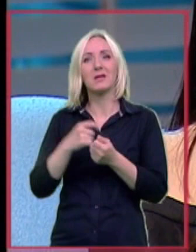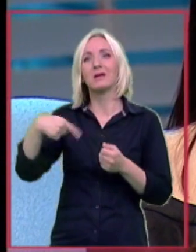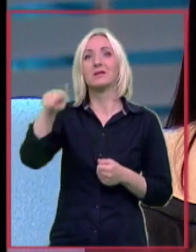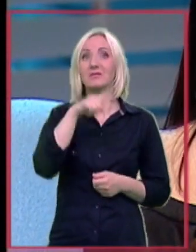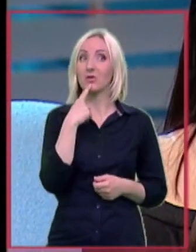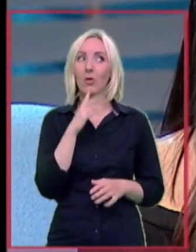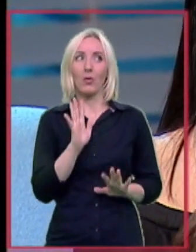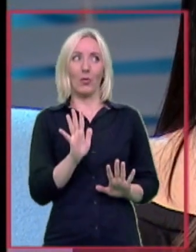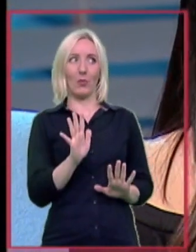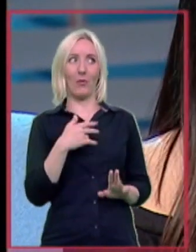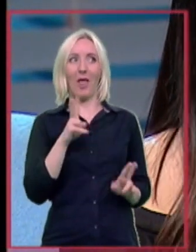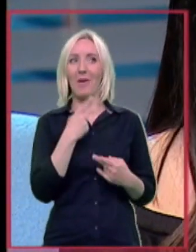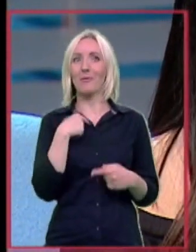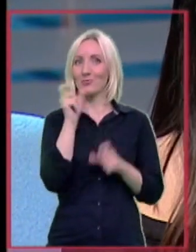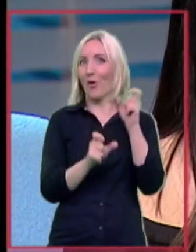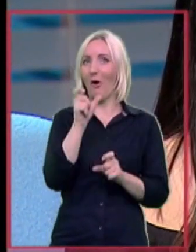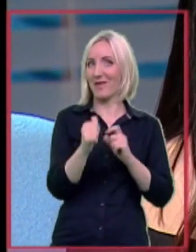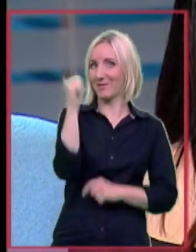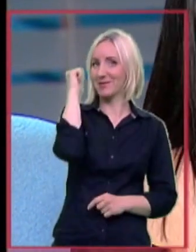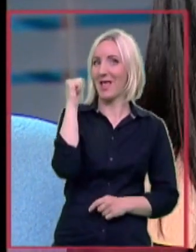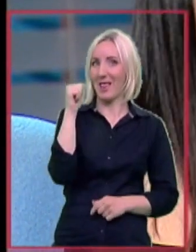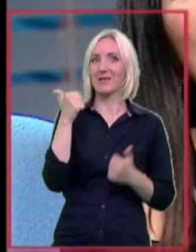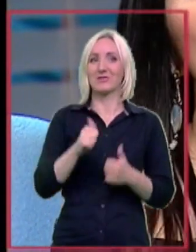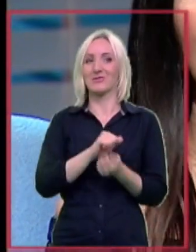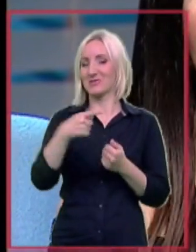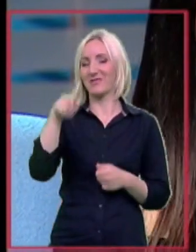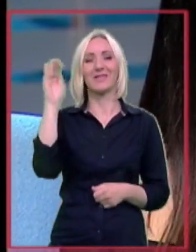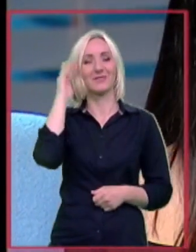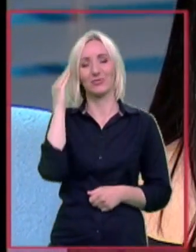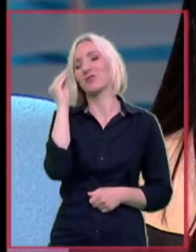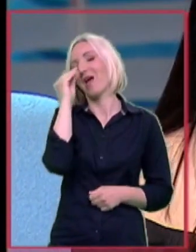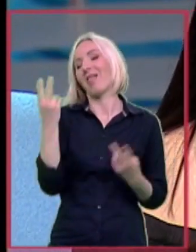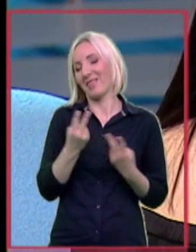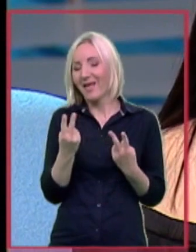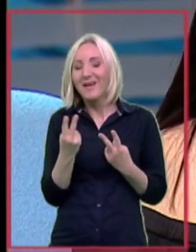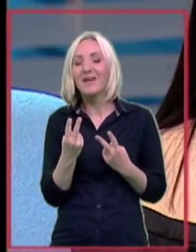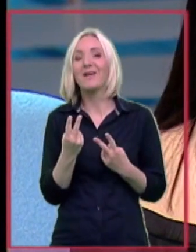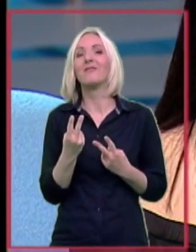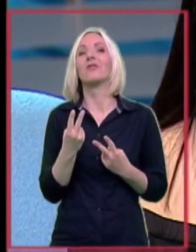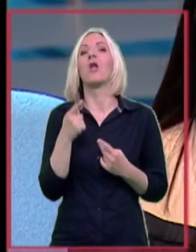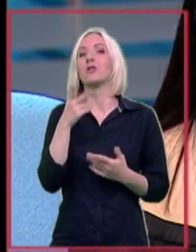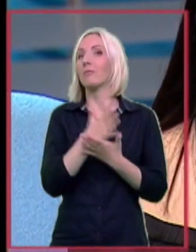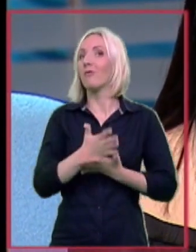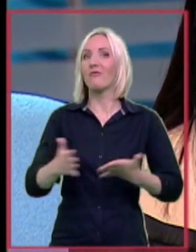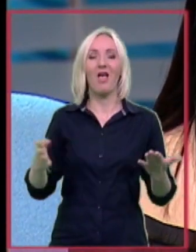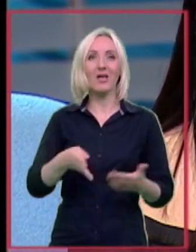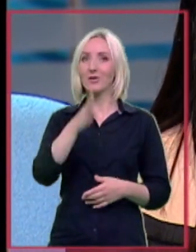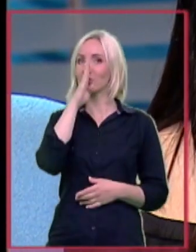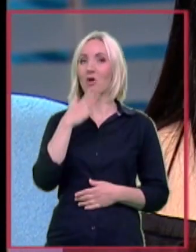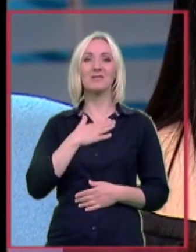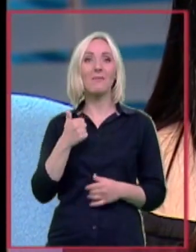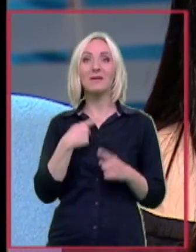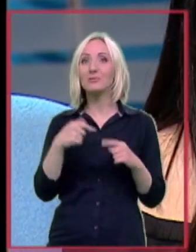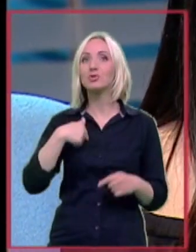onako up, sad nemožemo da ti pričamo iza leđa, sad ćeš sve da čuješ. Tujem, da, Naravno, šaljeni je bilo nikad kraj, ali to je bio veliki šok. Za mene sam ja čula